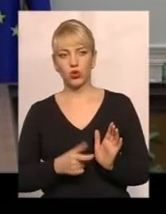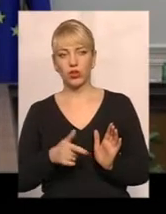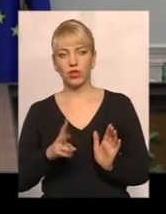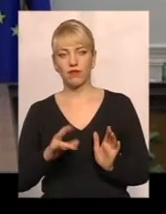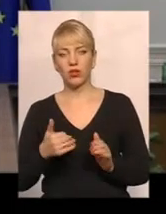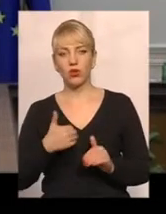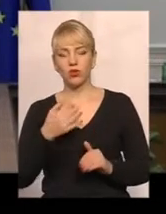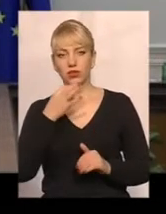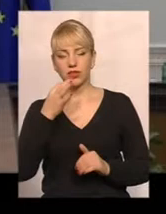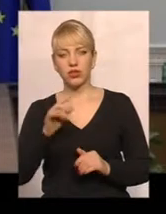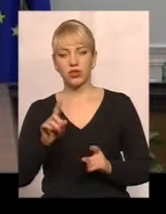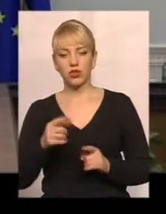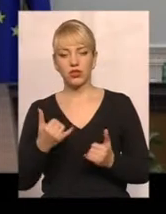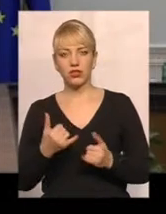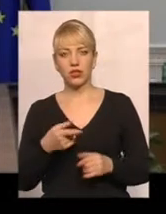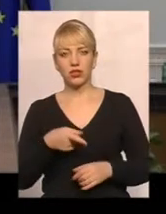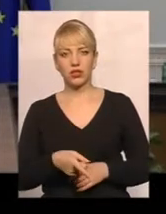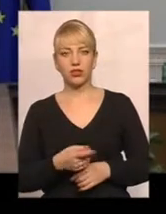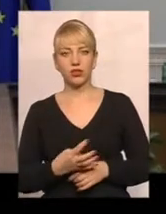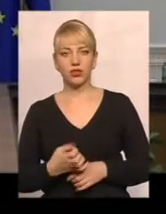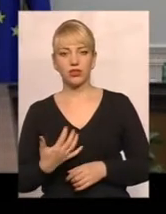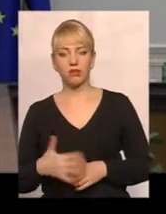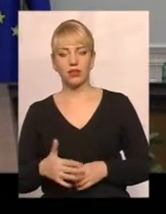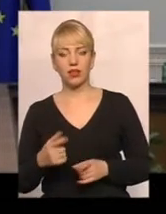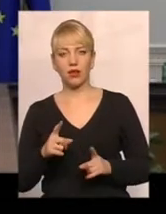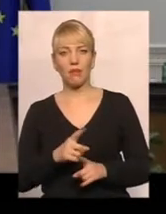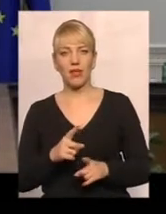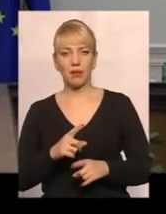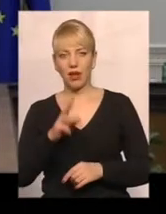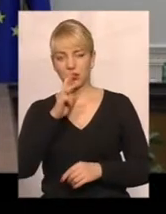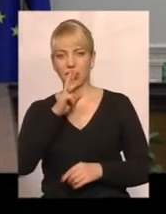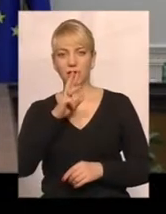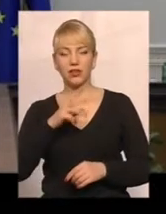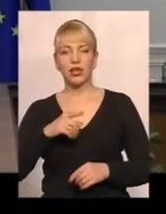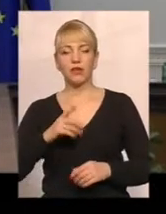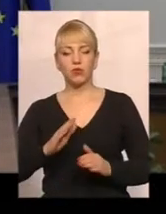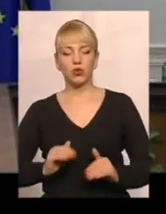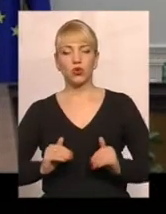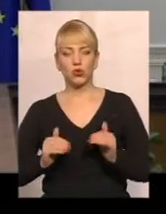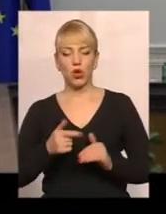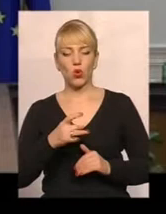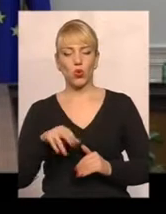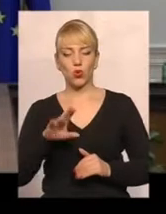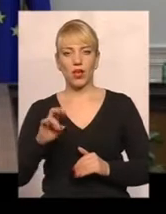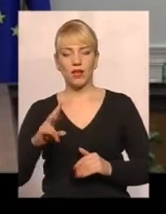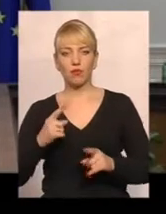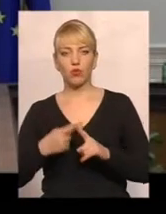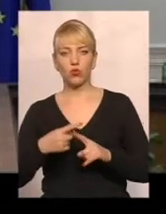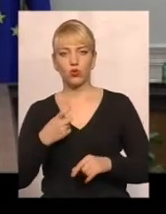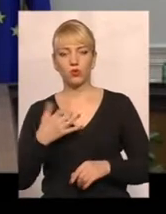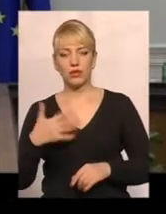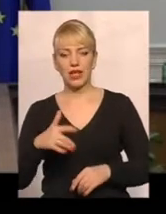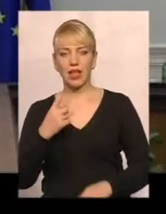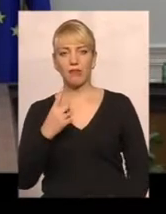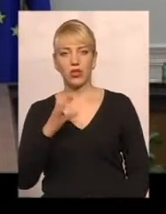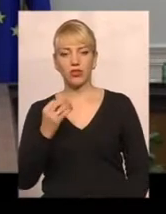підкресли, що зараз вона дорівнює 1450 гривень. Тобто мінімалка в грудні зросте на 150 гривень, а вже з 1 січня буде подвоєна.